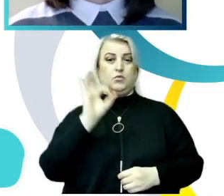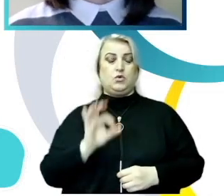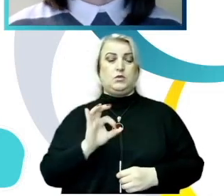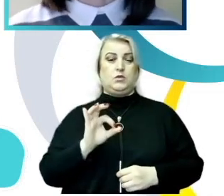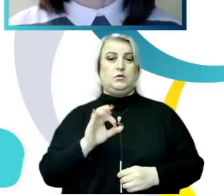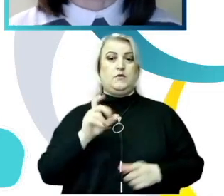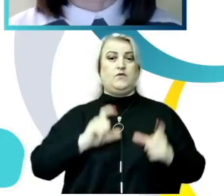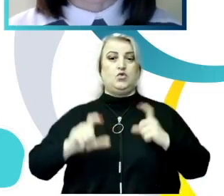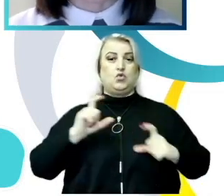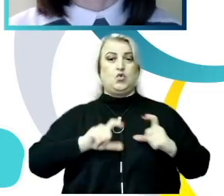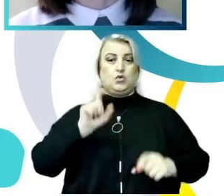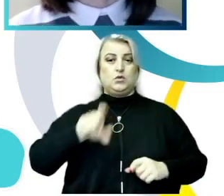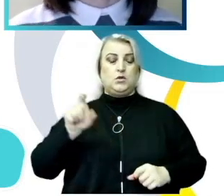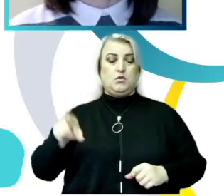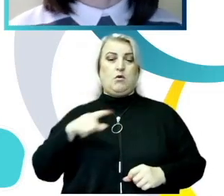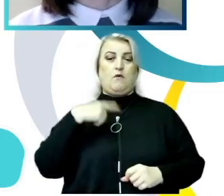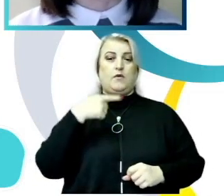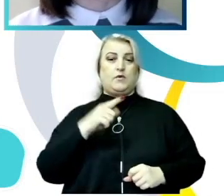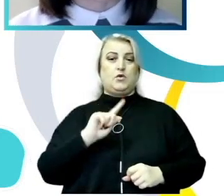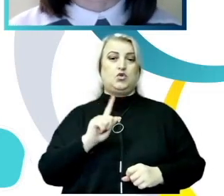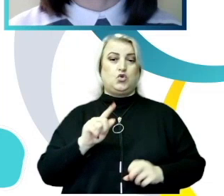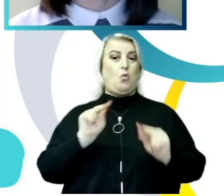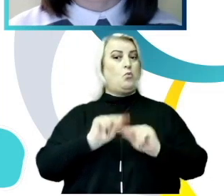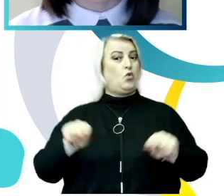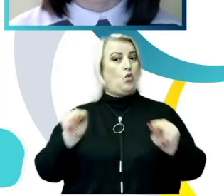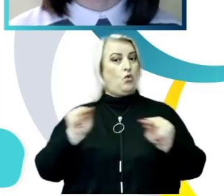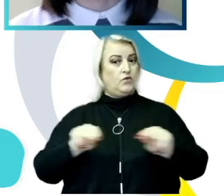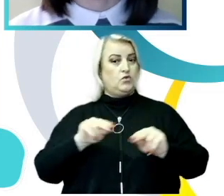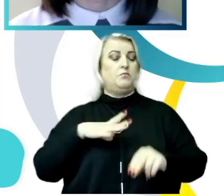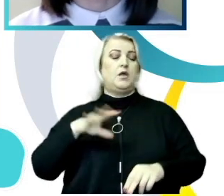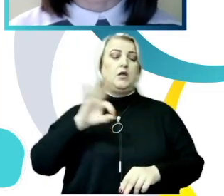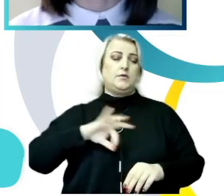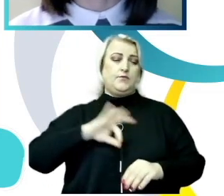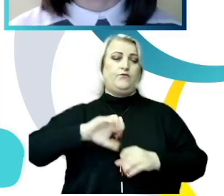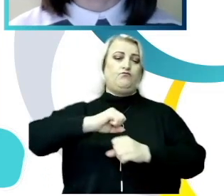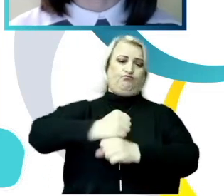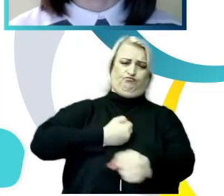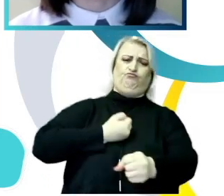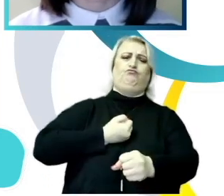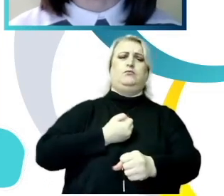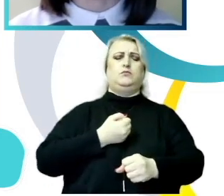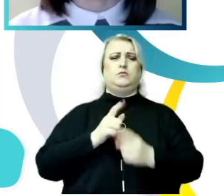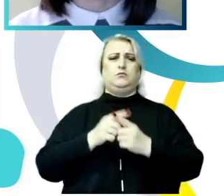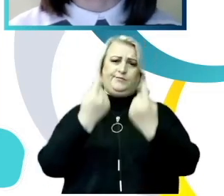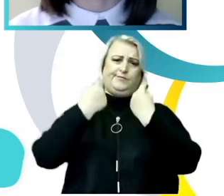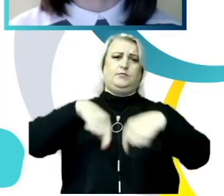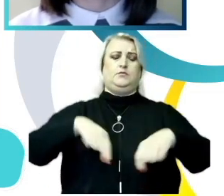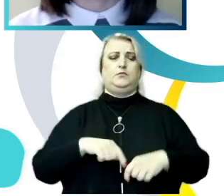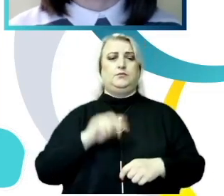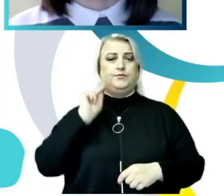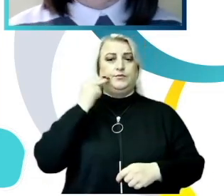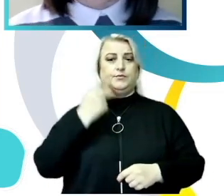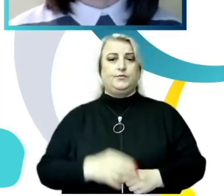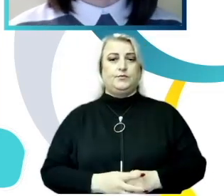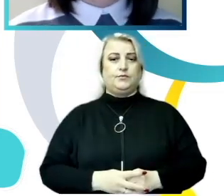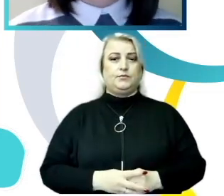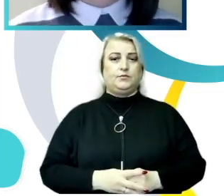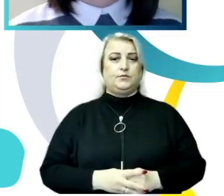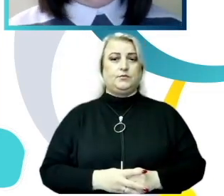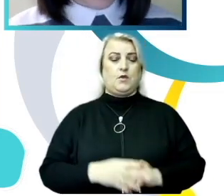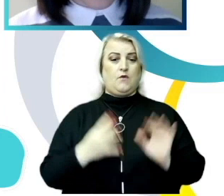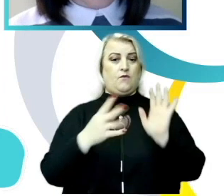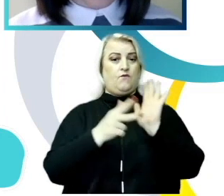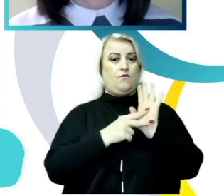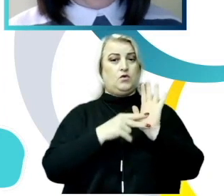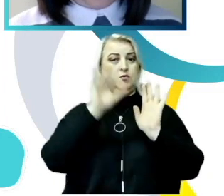susțin că profesorii au utilizat forța pentru a întreține cu ei relații sexuale. 8%